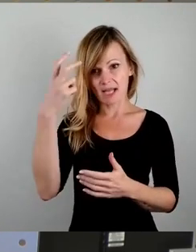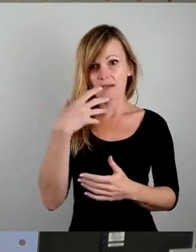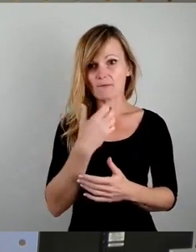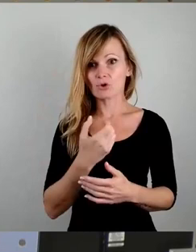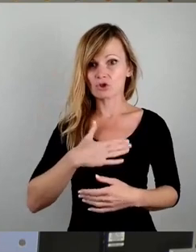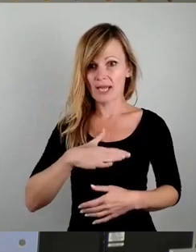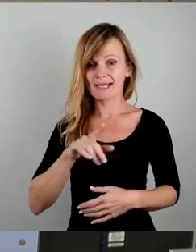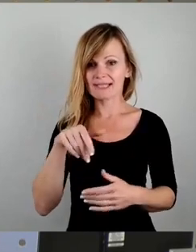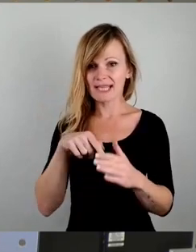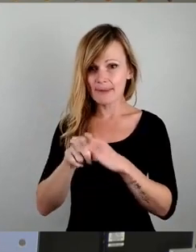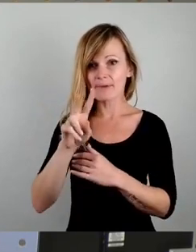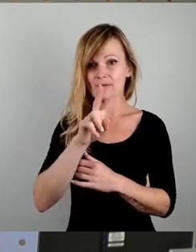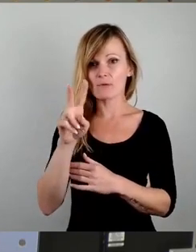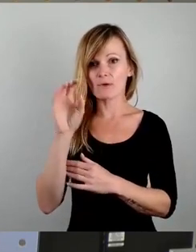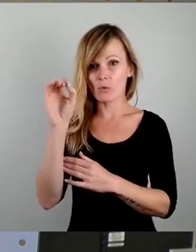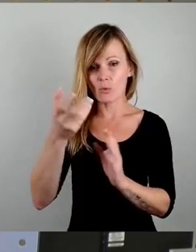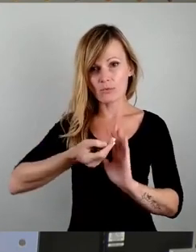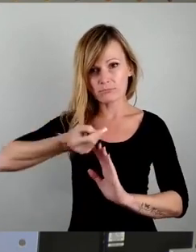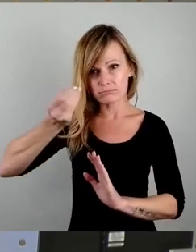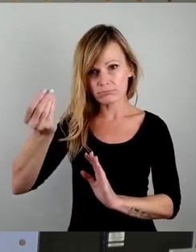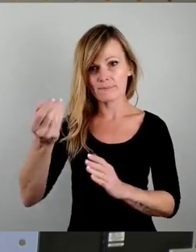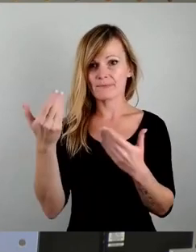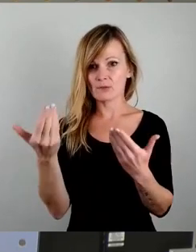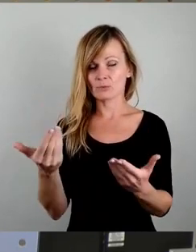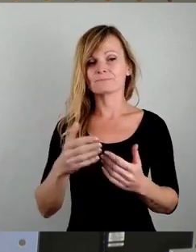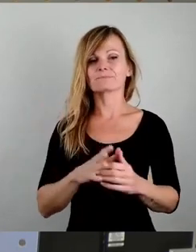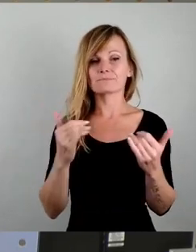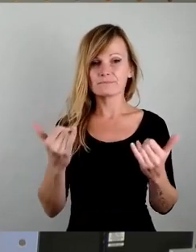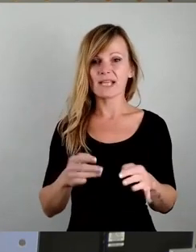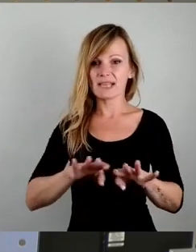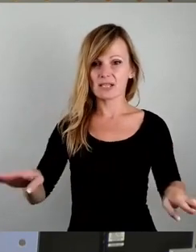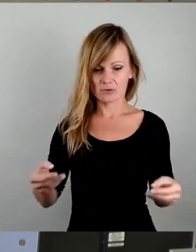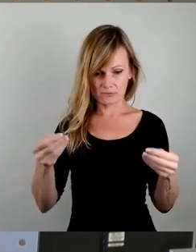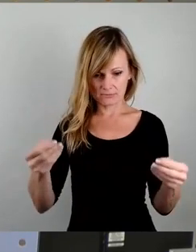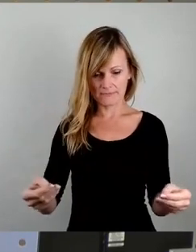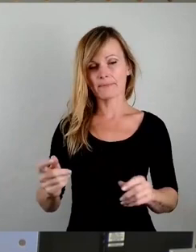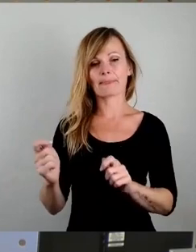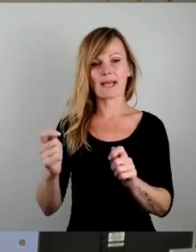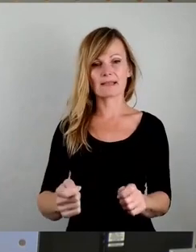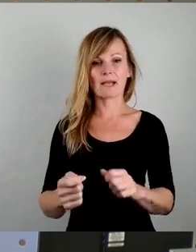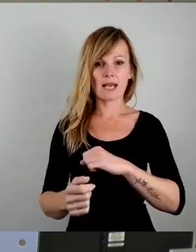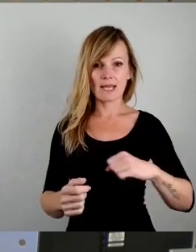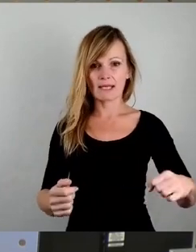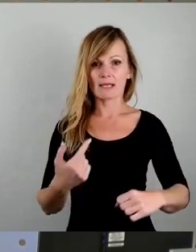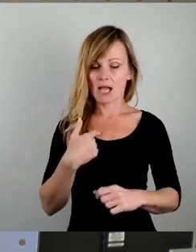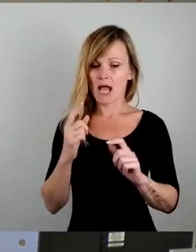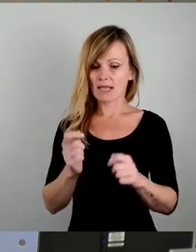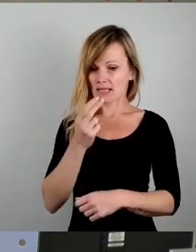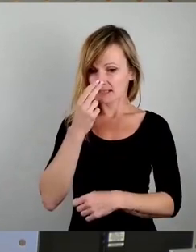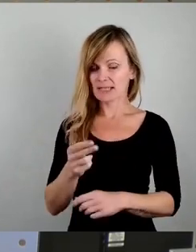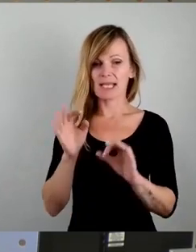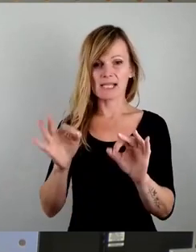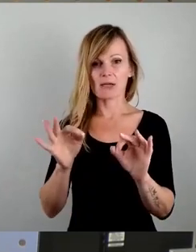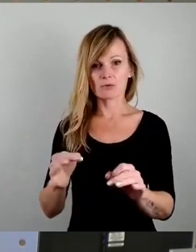artikuliert wird. Und das ist jetzt, liegt auf dem Tisch, Antrag von der Linken, ich finde es sehr gut, die Fahrpreise nicht